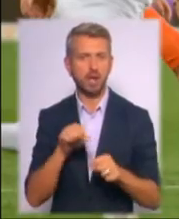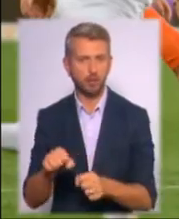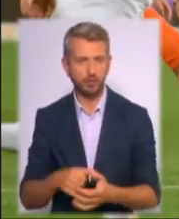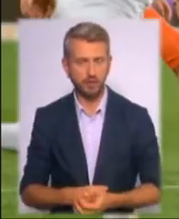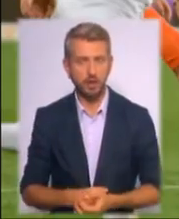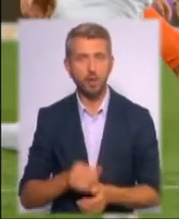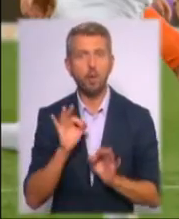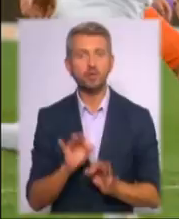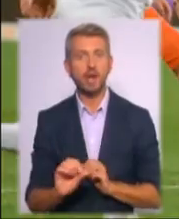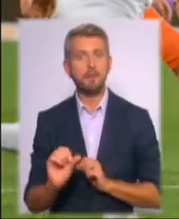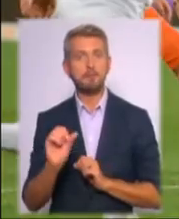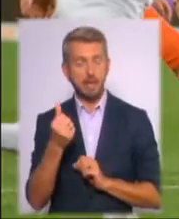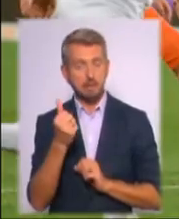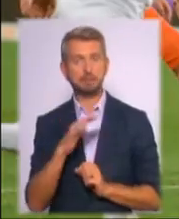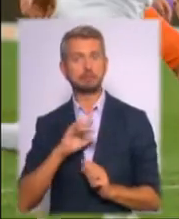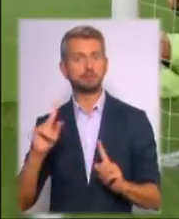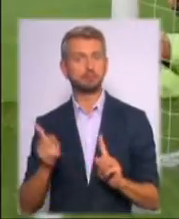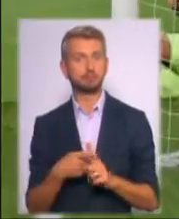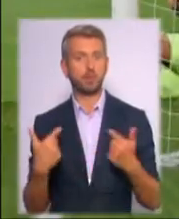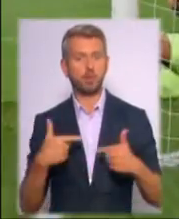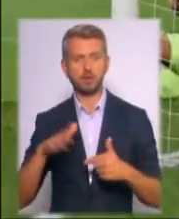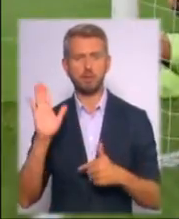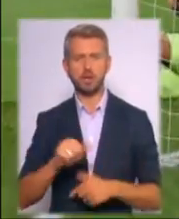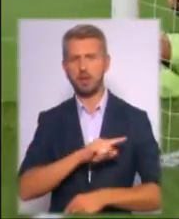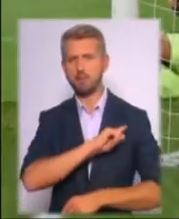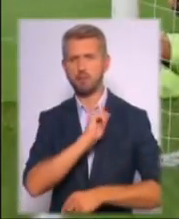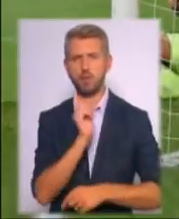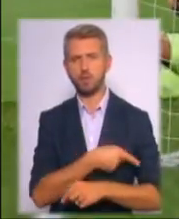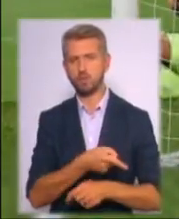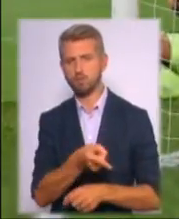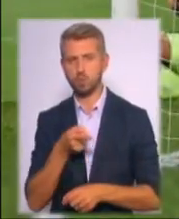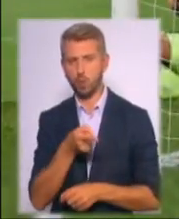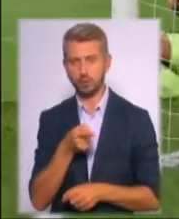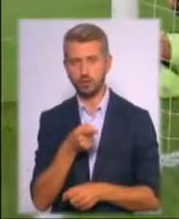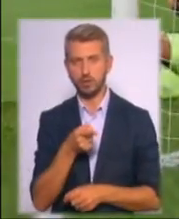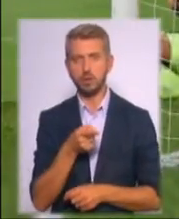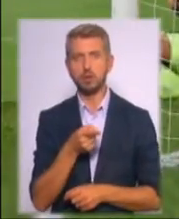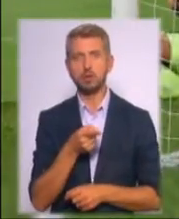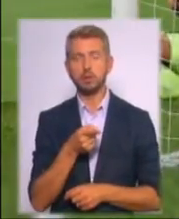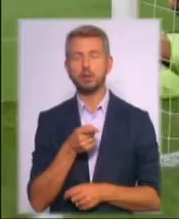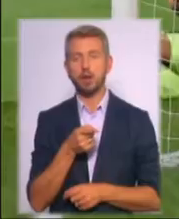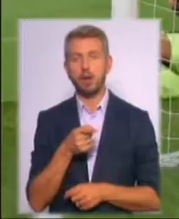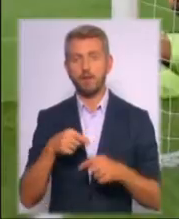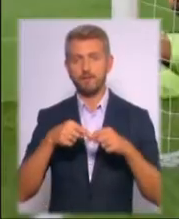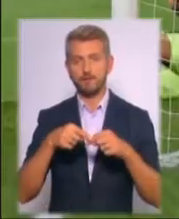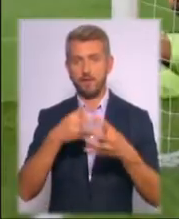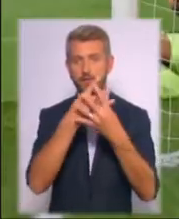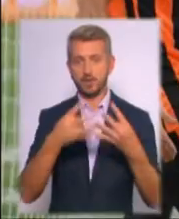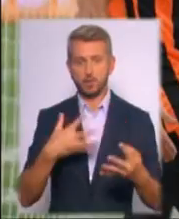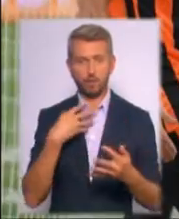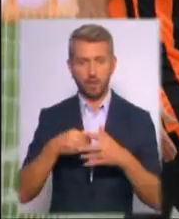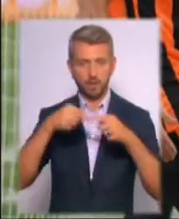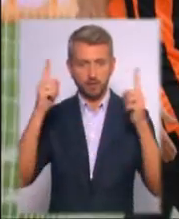Хоча першими відзначилися гості. Після потужного прострілу Ісмаїлі в сітку власних воріт м'яч зрізав